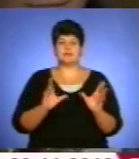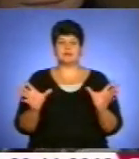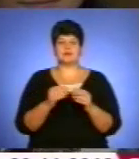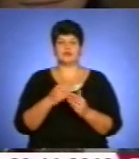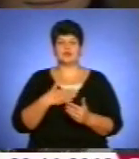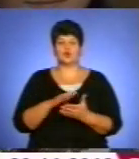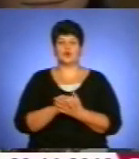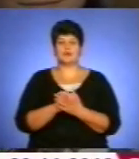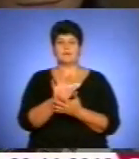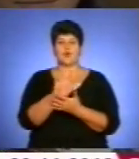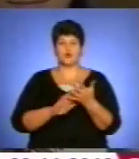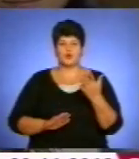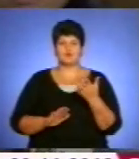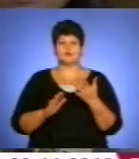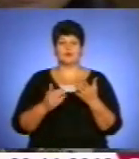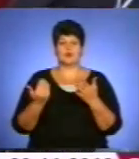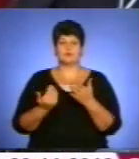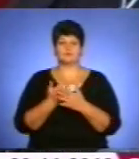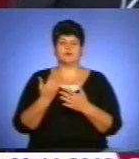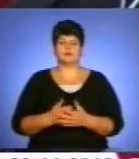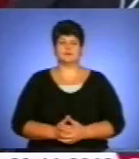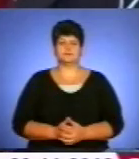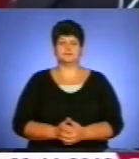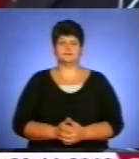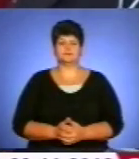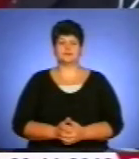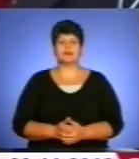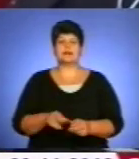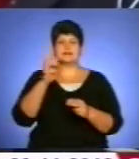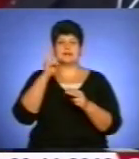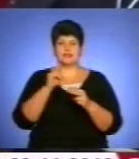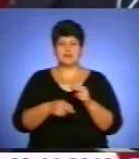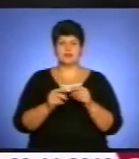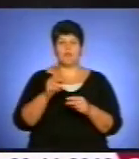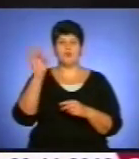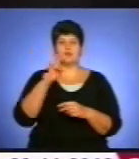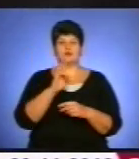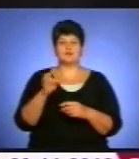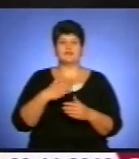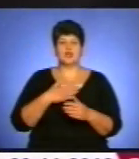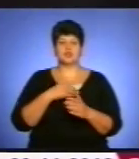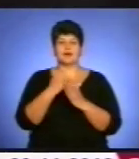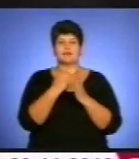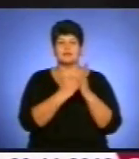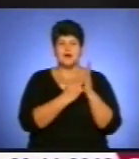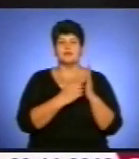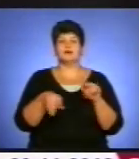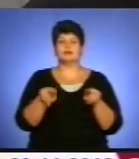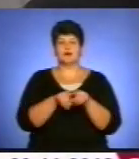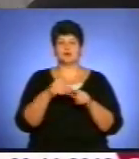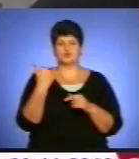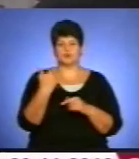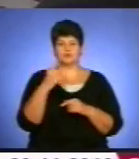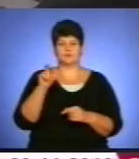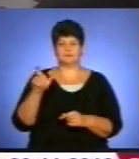товариства і продовжувати обзавлятися в ростів. На завершення блаженіший поблагословив наш канал, а також його глядачів.